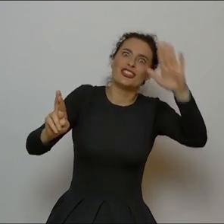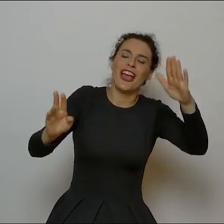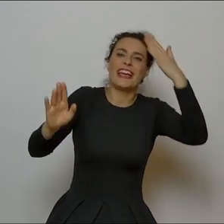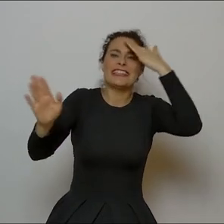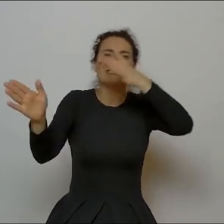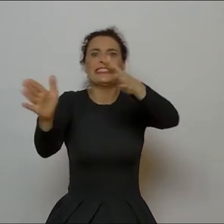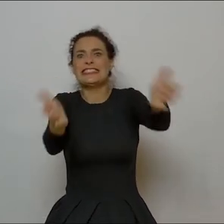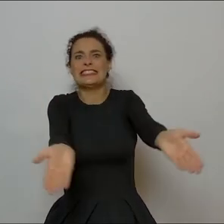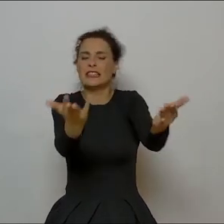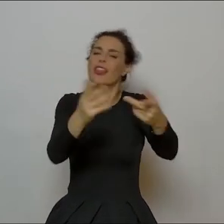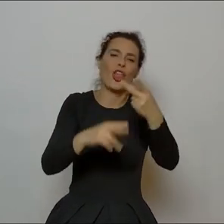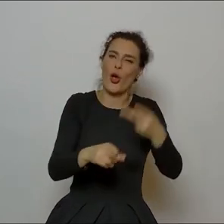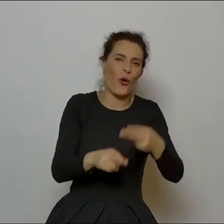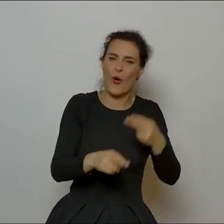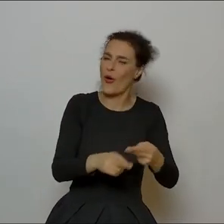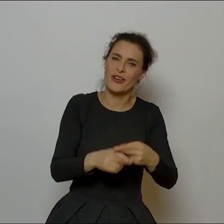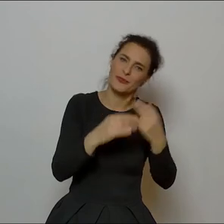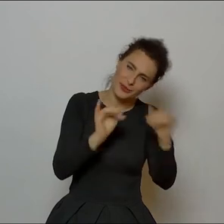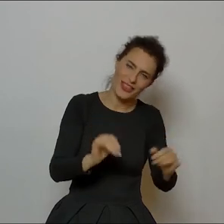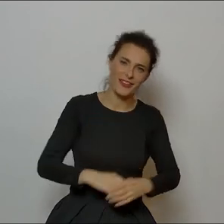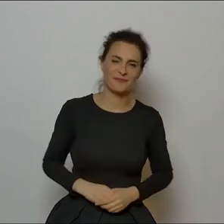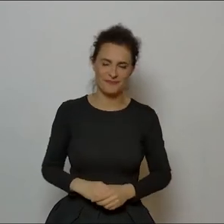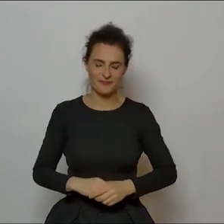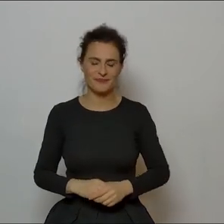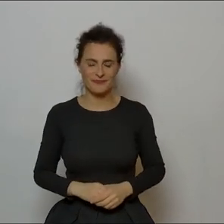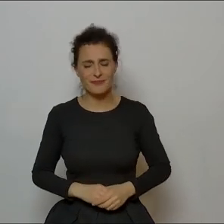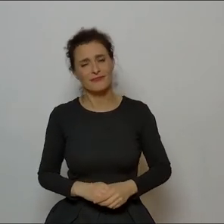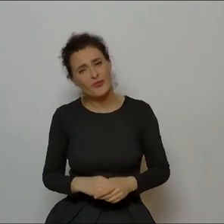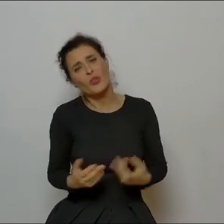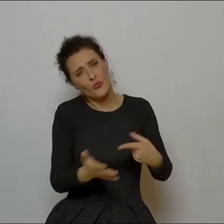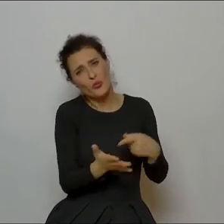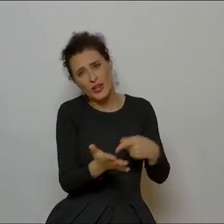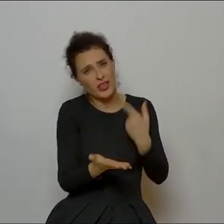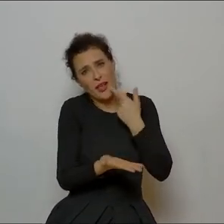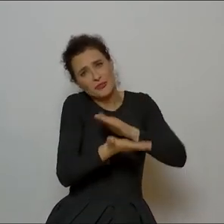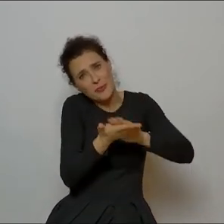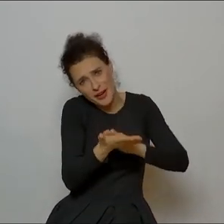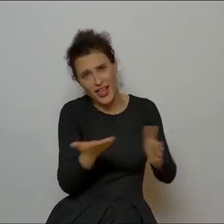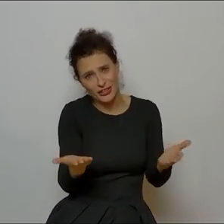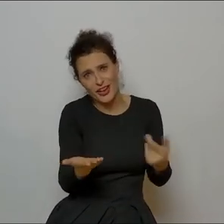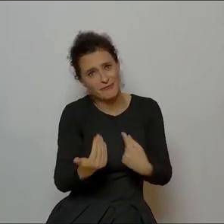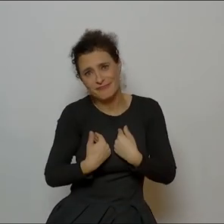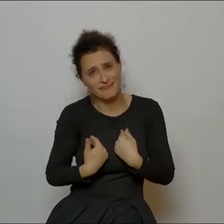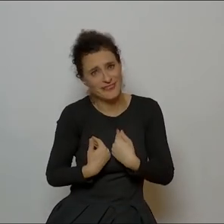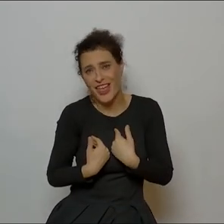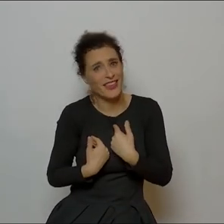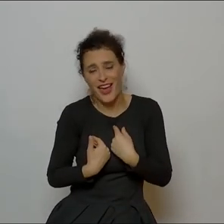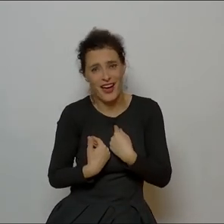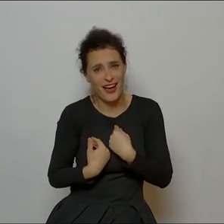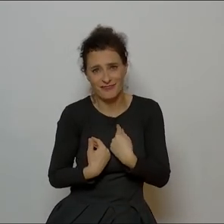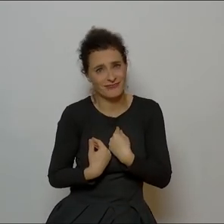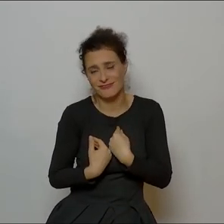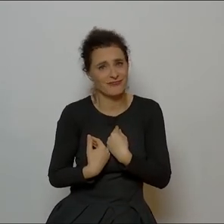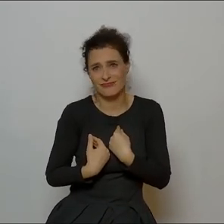Nie chory, coś innego, tak, coś innego, tak. Więc ja, ja przepraszam bardzo, ale, ale ja, ja uważam, że